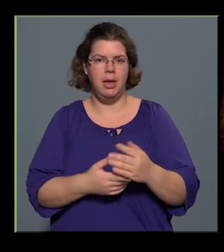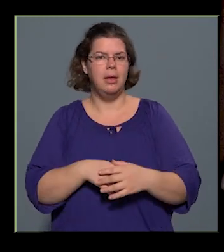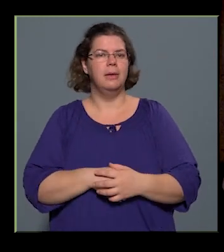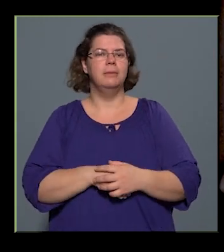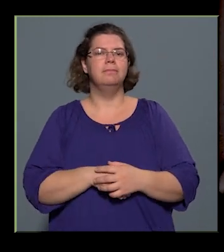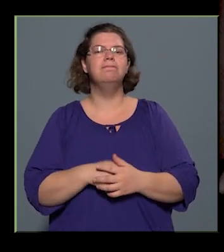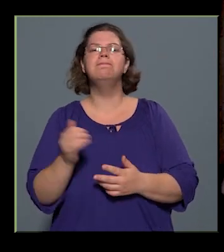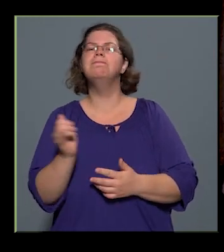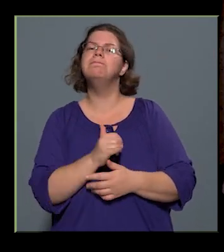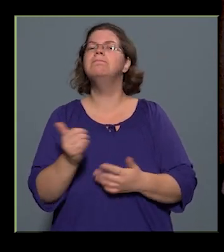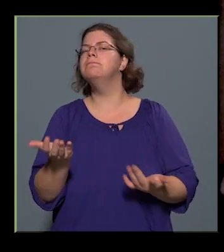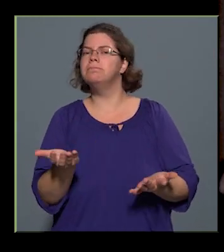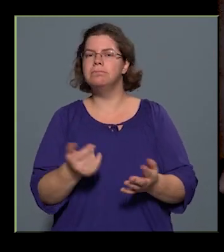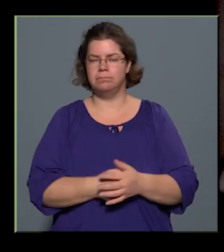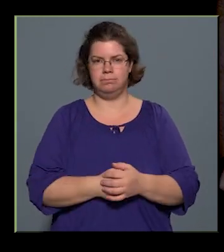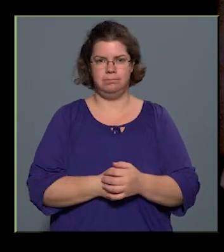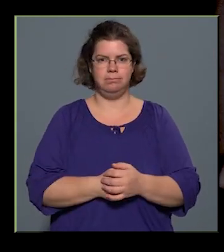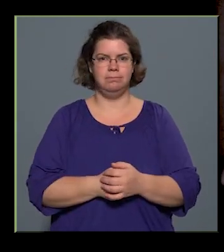vetettem papírra ezeket a sorokat.